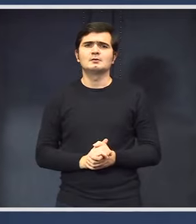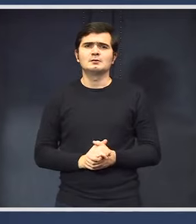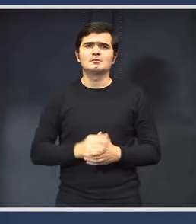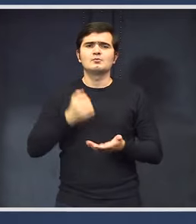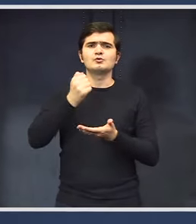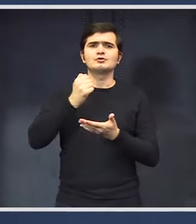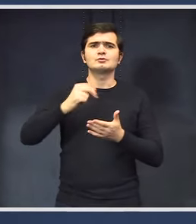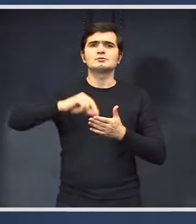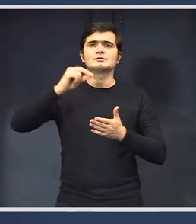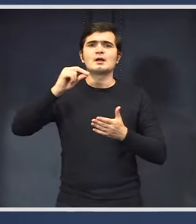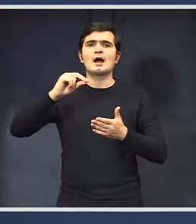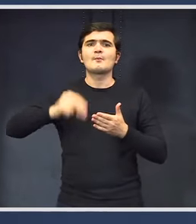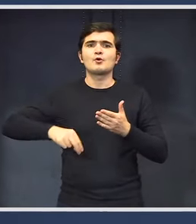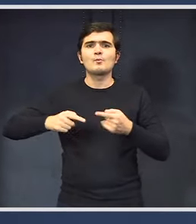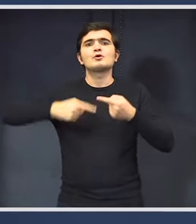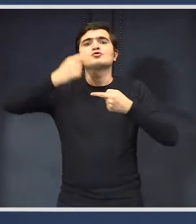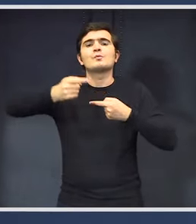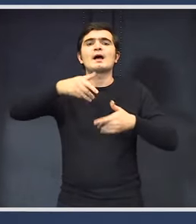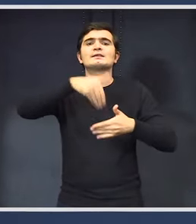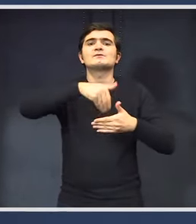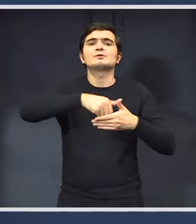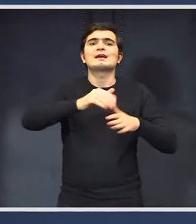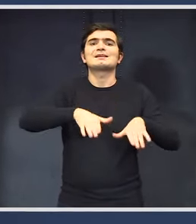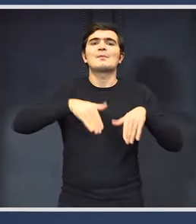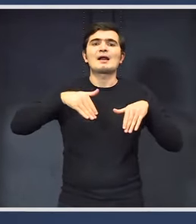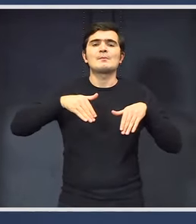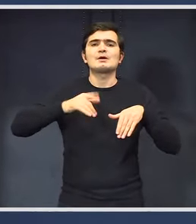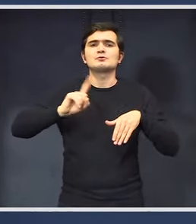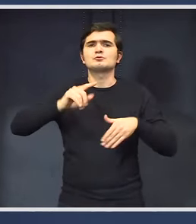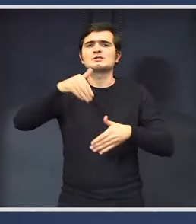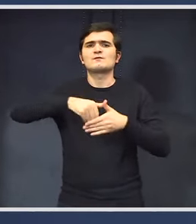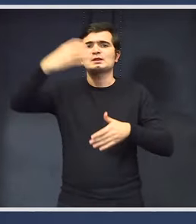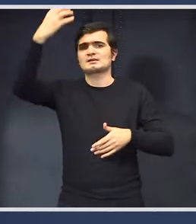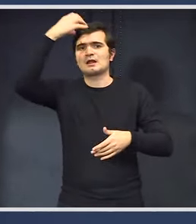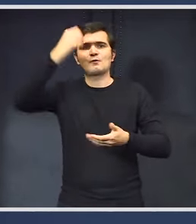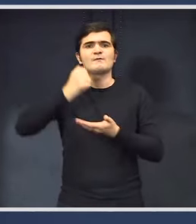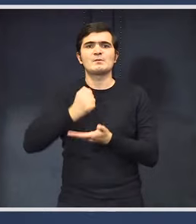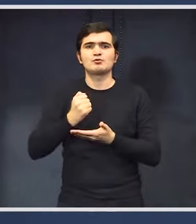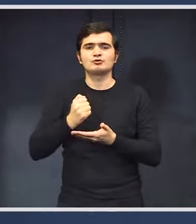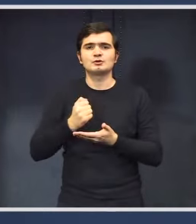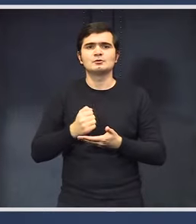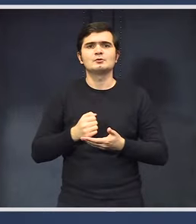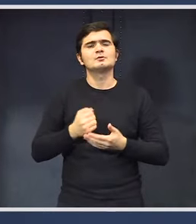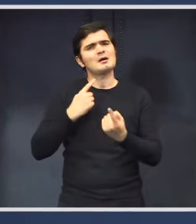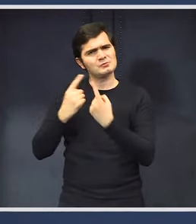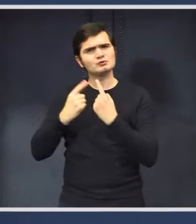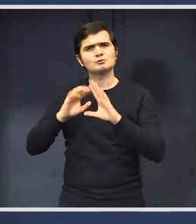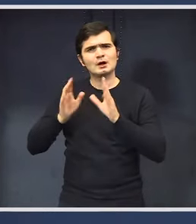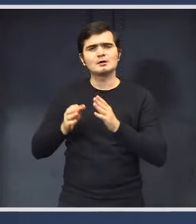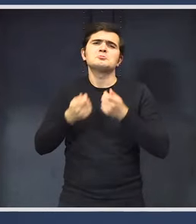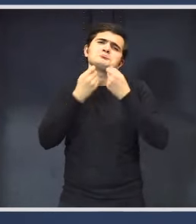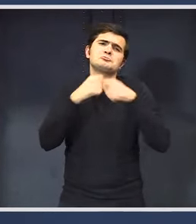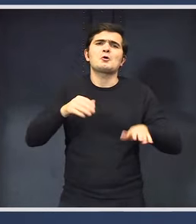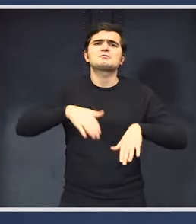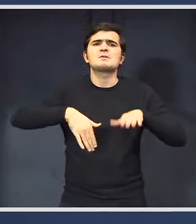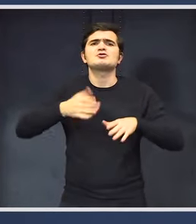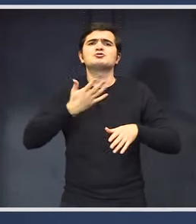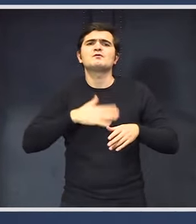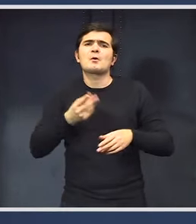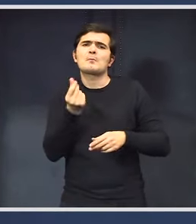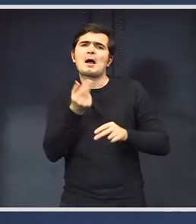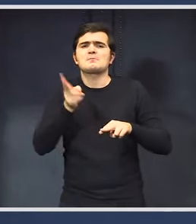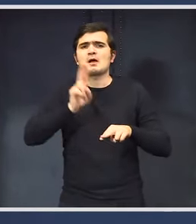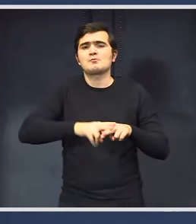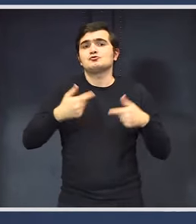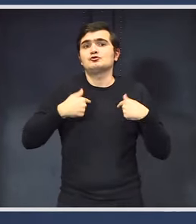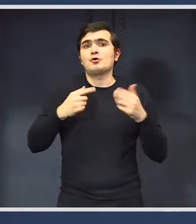votează în Parlamentul României, nu în guvern, dar nu au avut această discuție cu nimeni. Da, toți bineștii vor mai mulți bani, așa cum și eu am